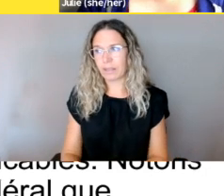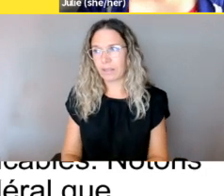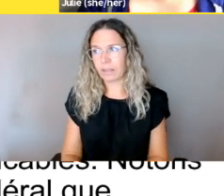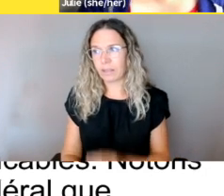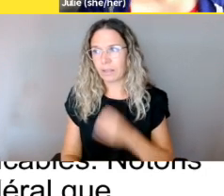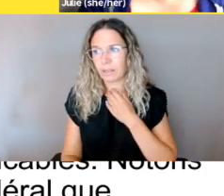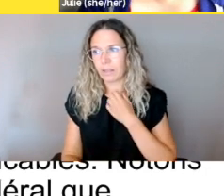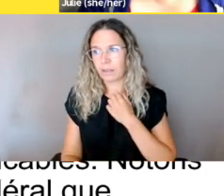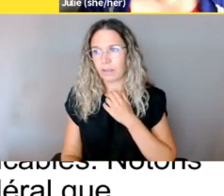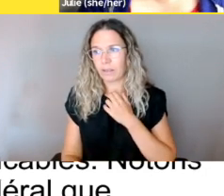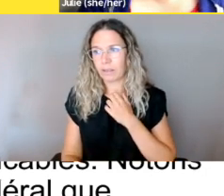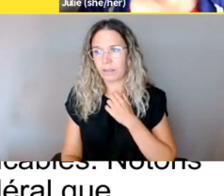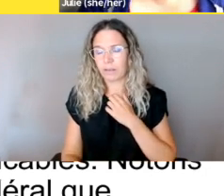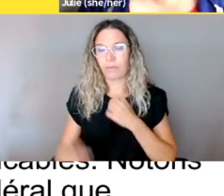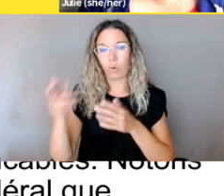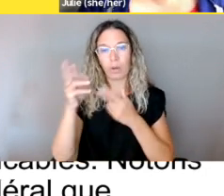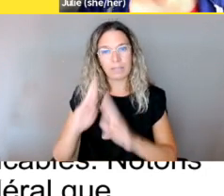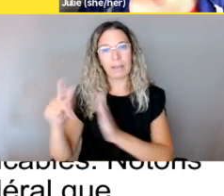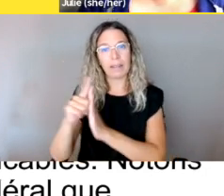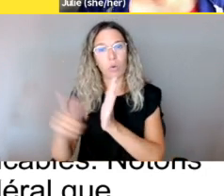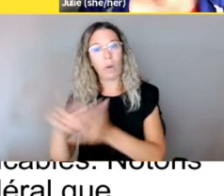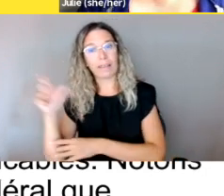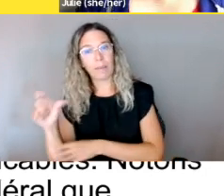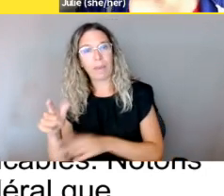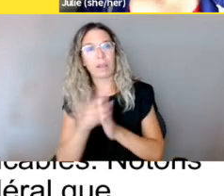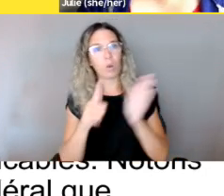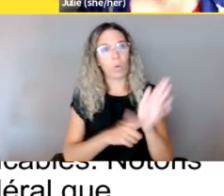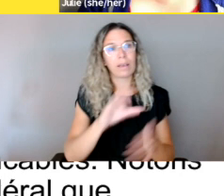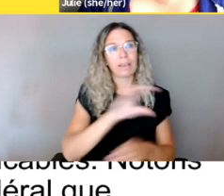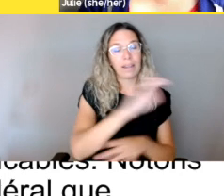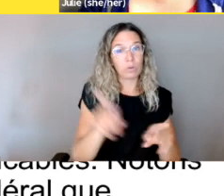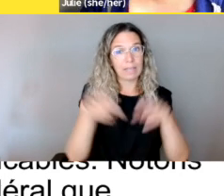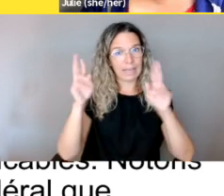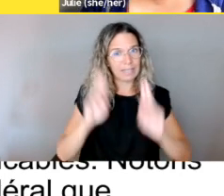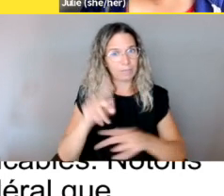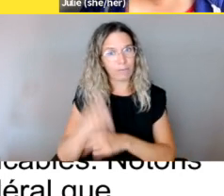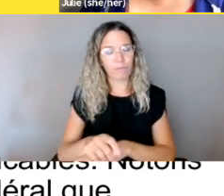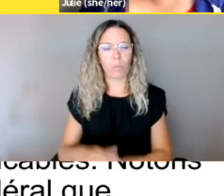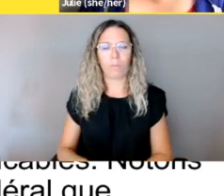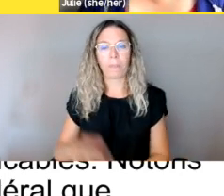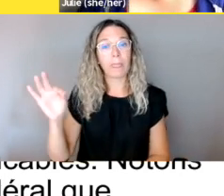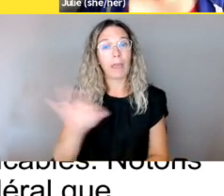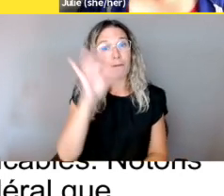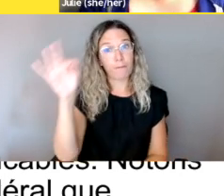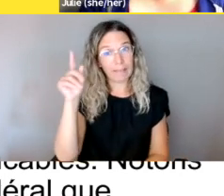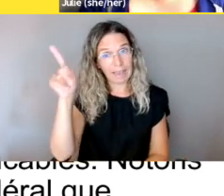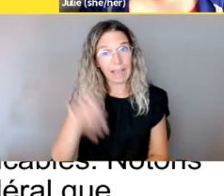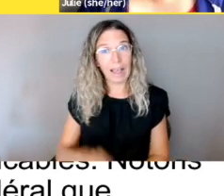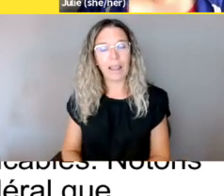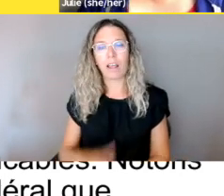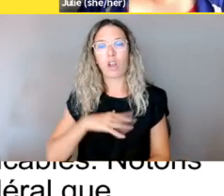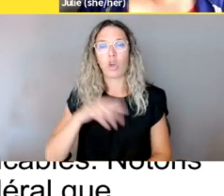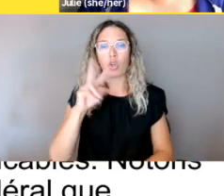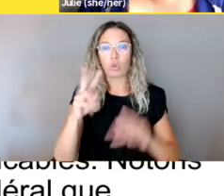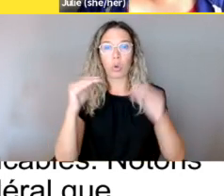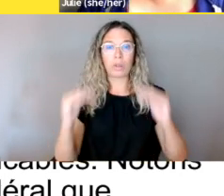lois du Québec et du Canada. Au niveau fédéral, vu l'existence de